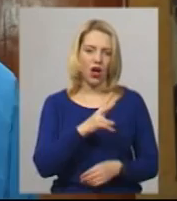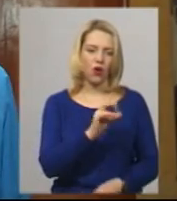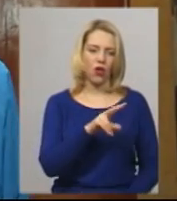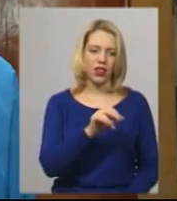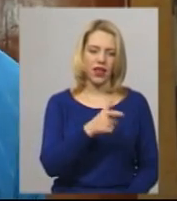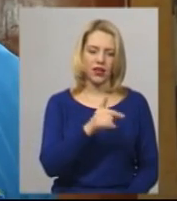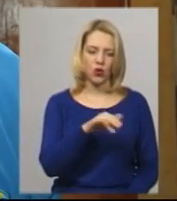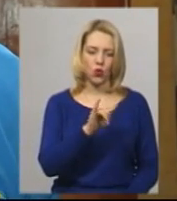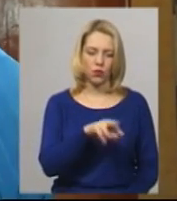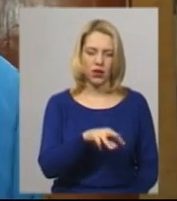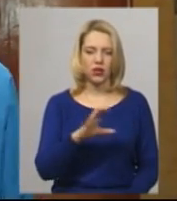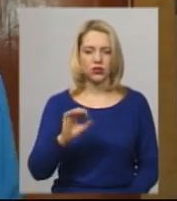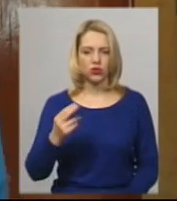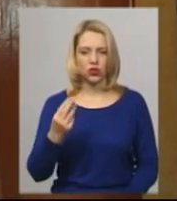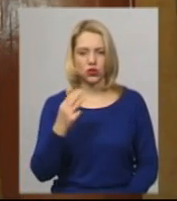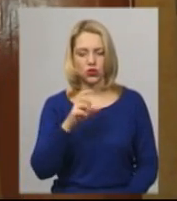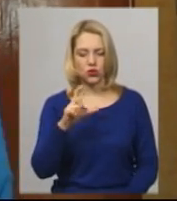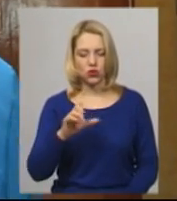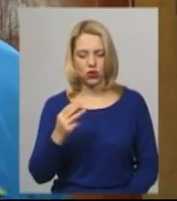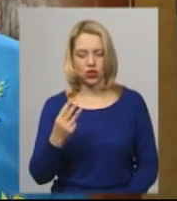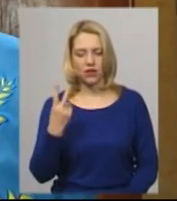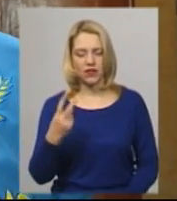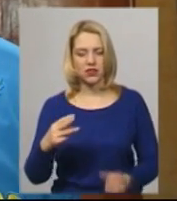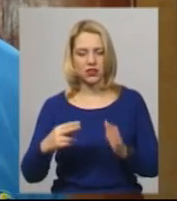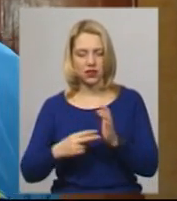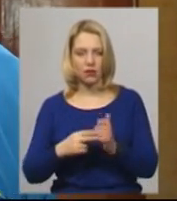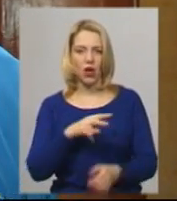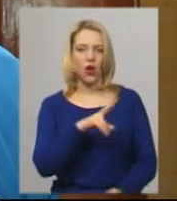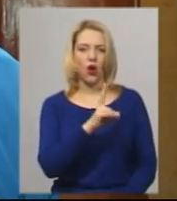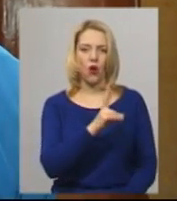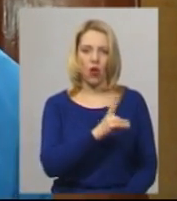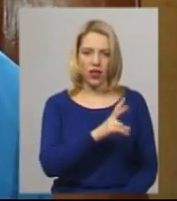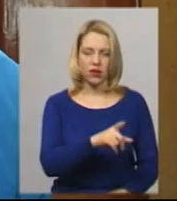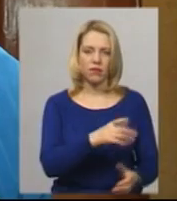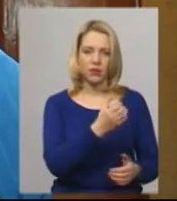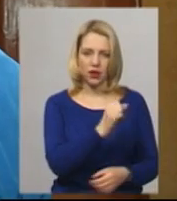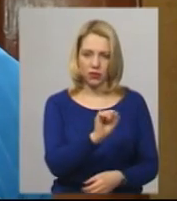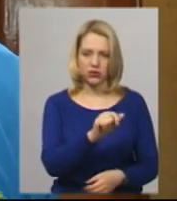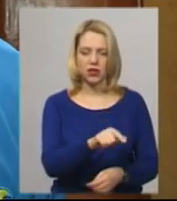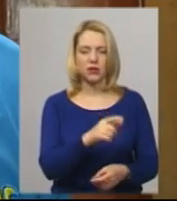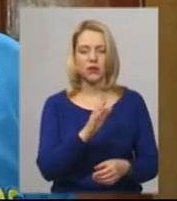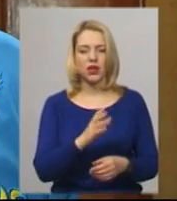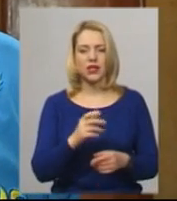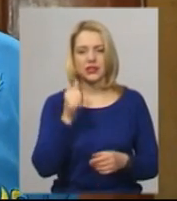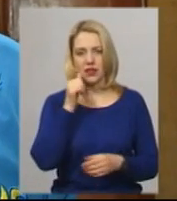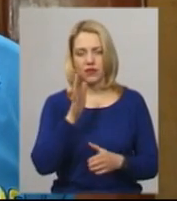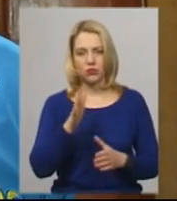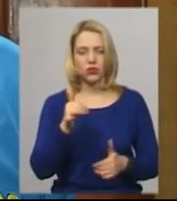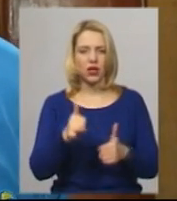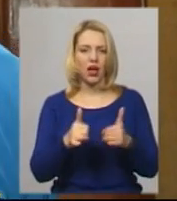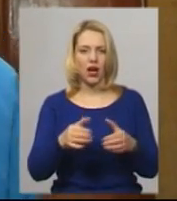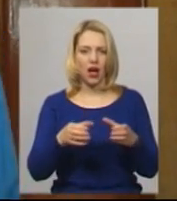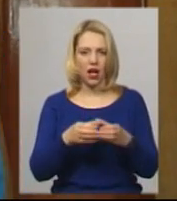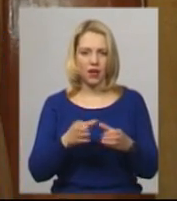27. Перемогла команда колегом, вона буде змагатися за перше місце. І зараз йде друга ігра. Змагаються